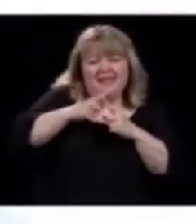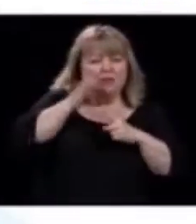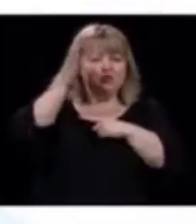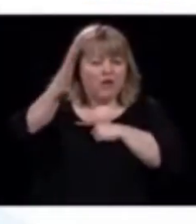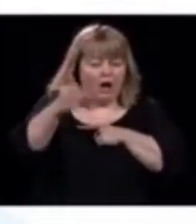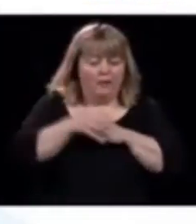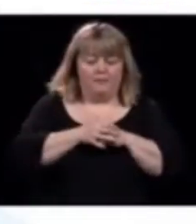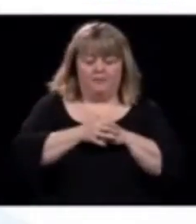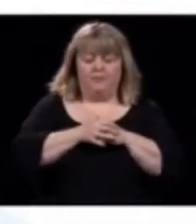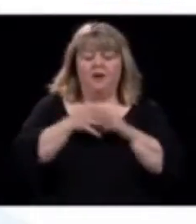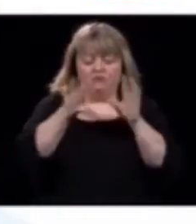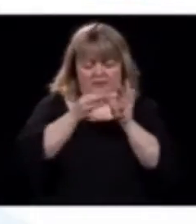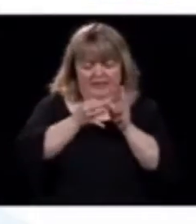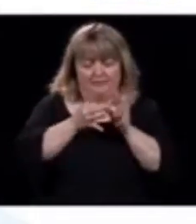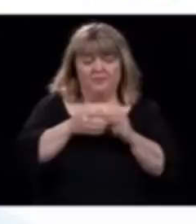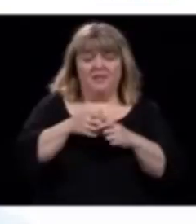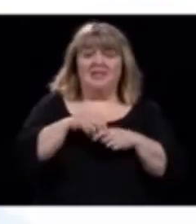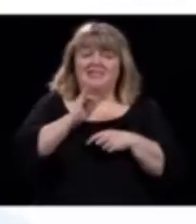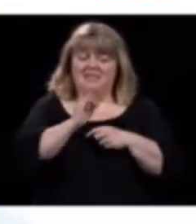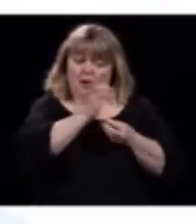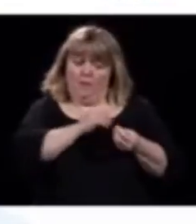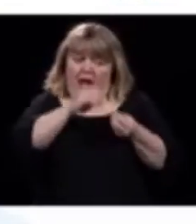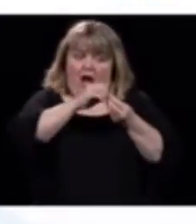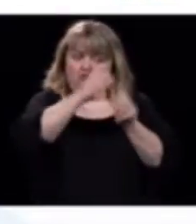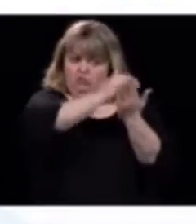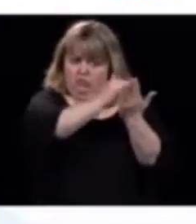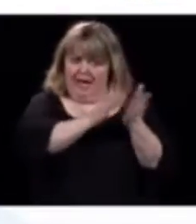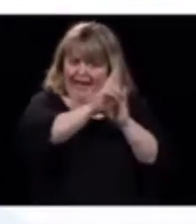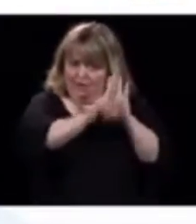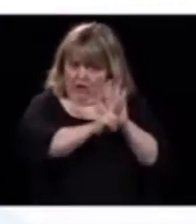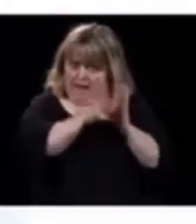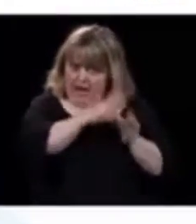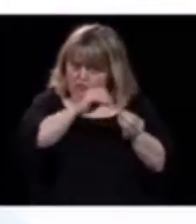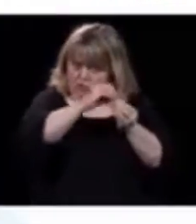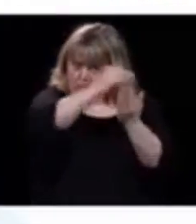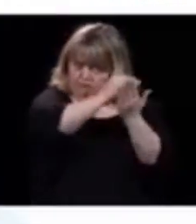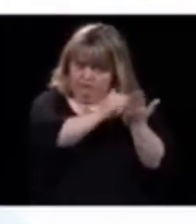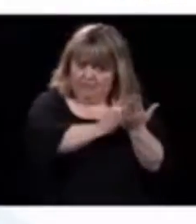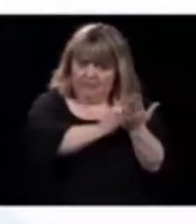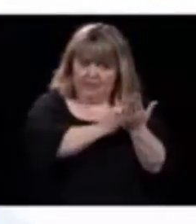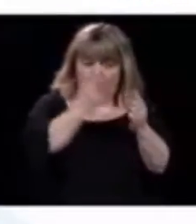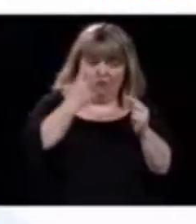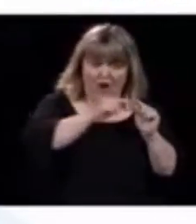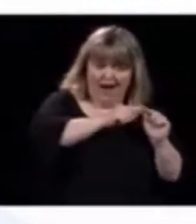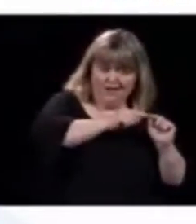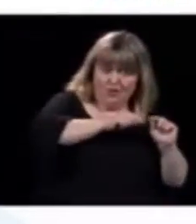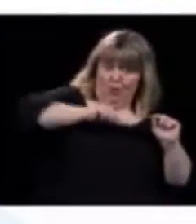fois qu'on ajoute une mesure, puis qu'au lieu de monter comme ça,